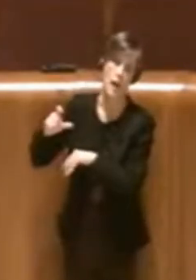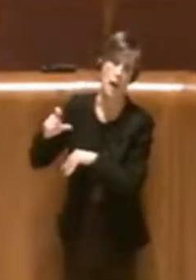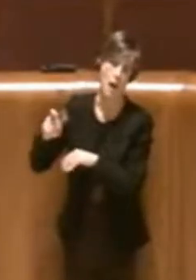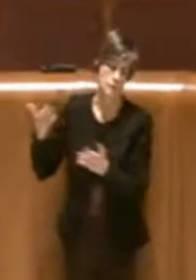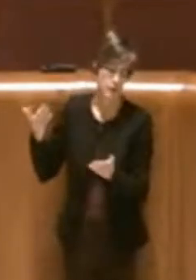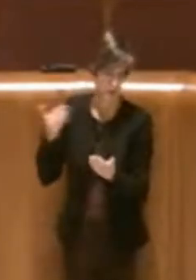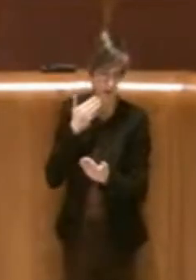Presidente.